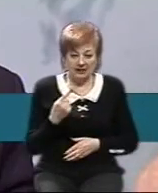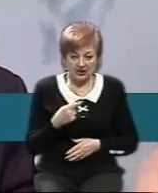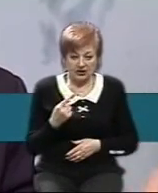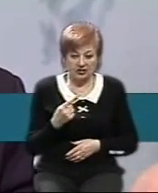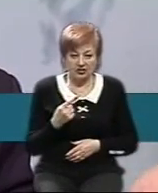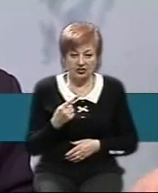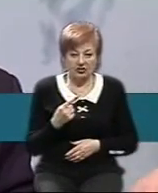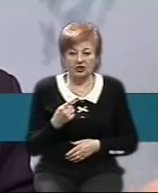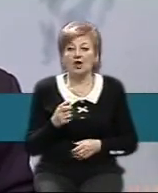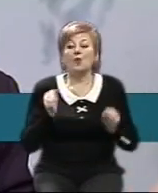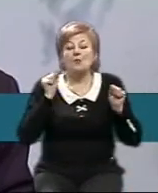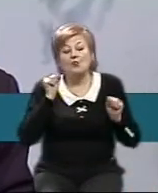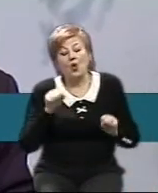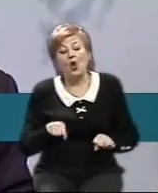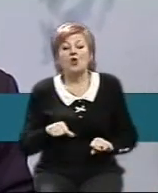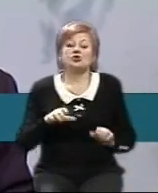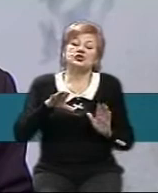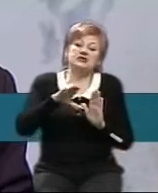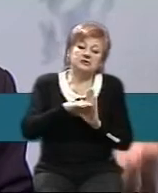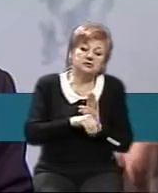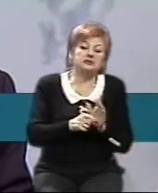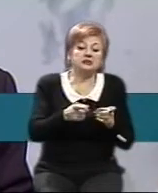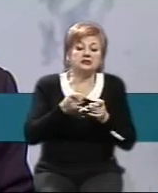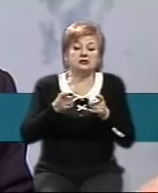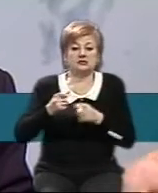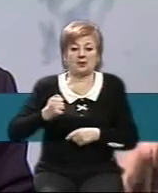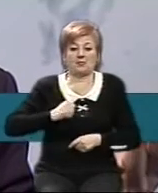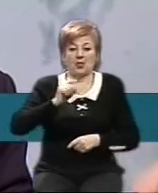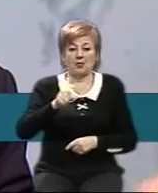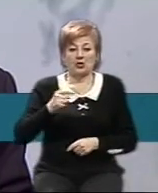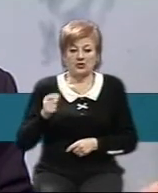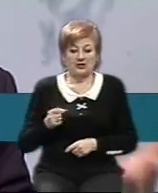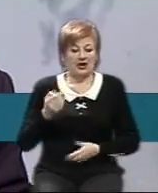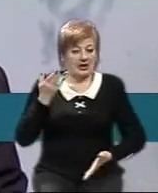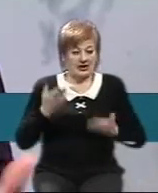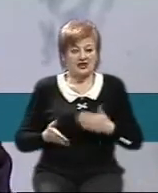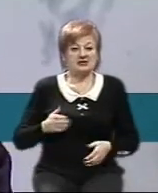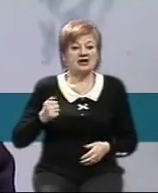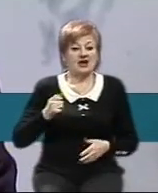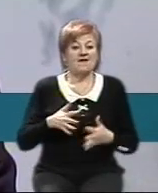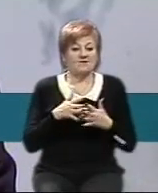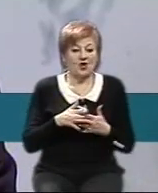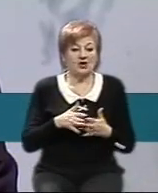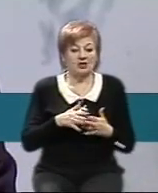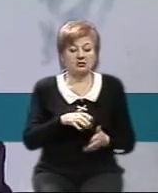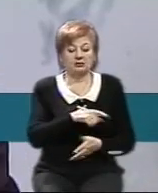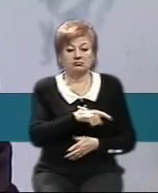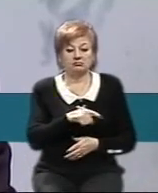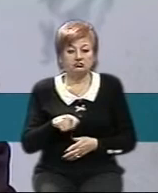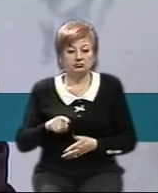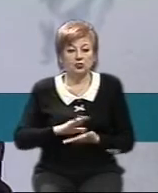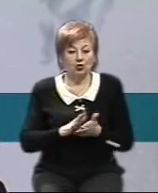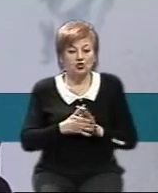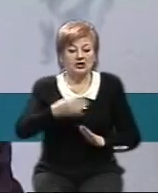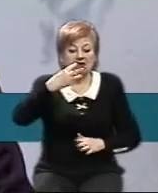що президент може запровадити мобілізацію, наразі воєнний стан введено на 30 днів. За 30